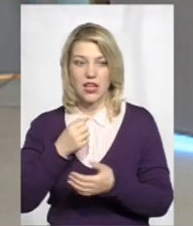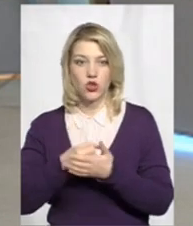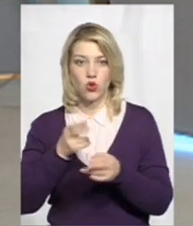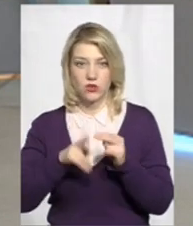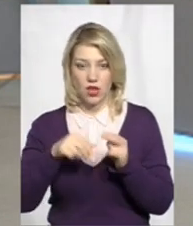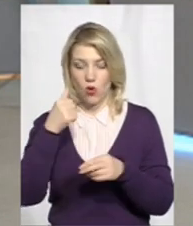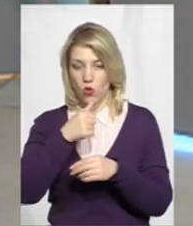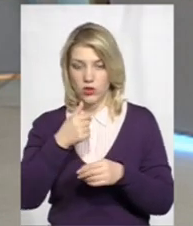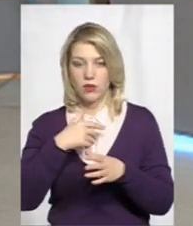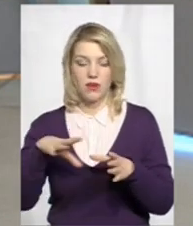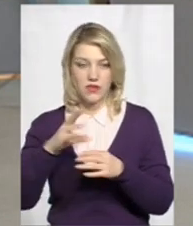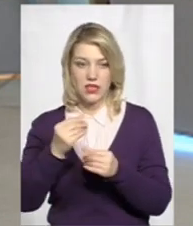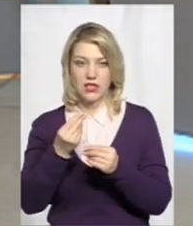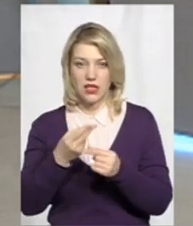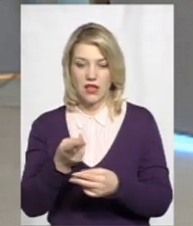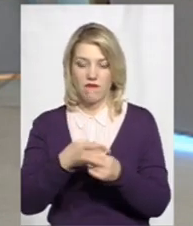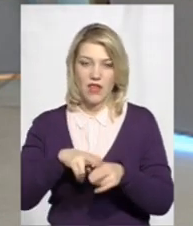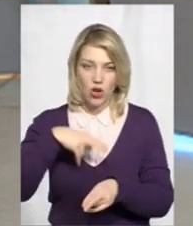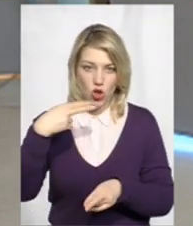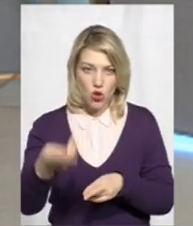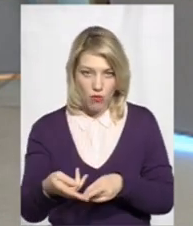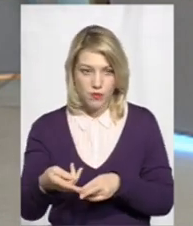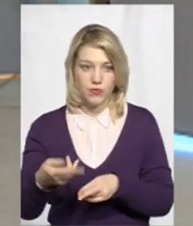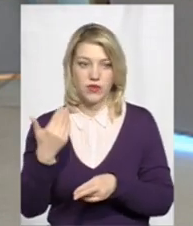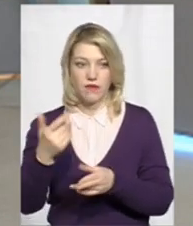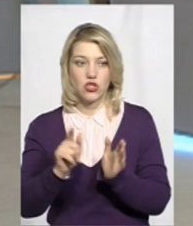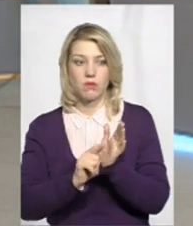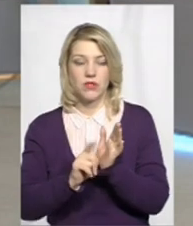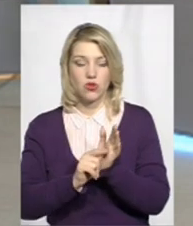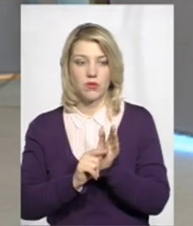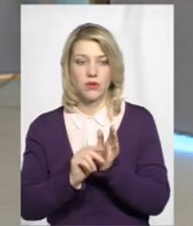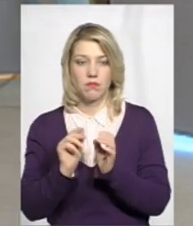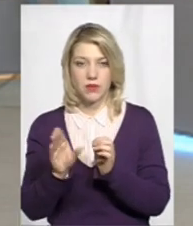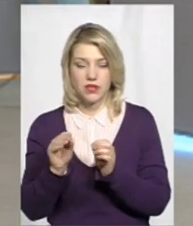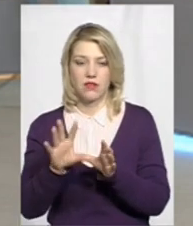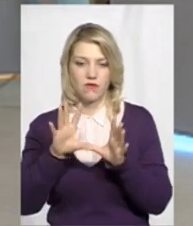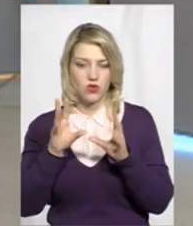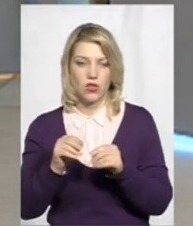кінця року ми вам всі вернемо на ваше пенсіонне удостовження. Зрозуміло.